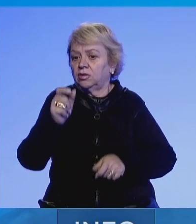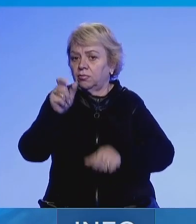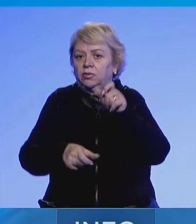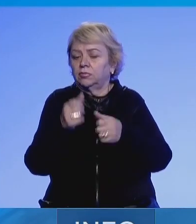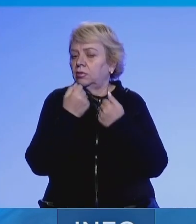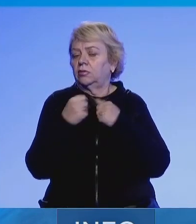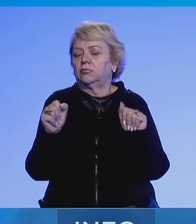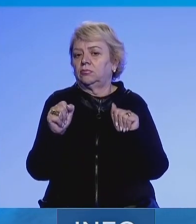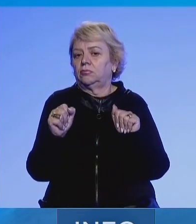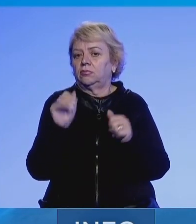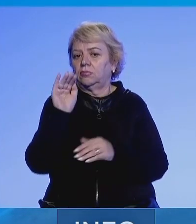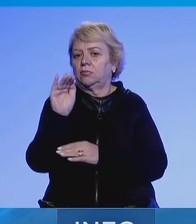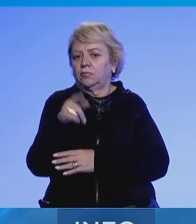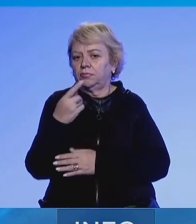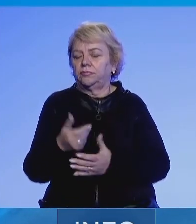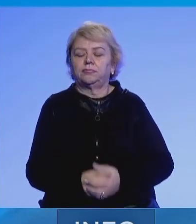Evropë, tha a i.